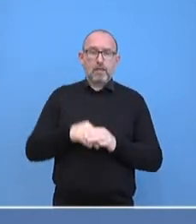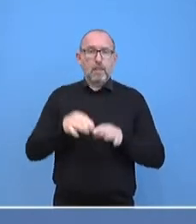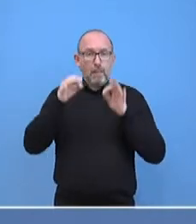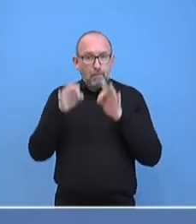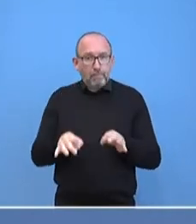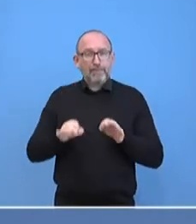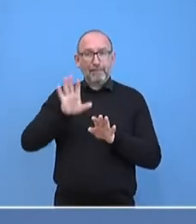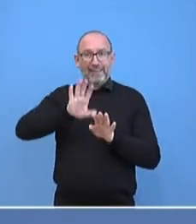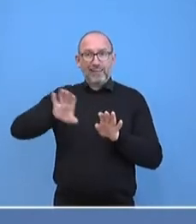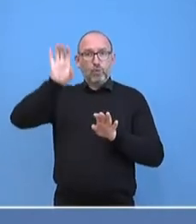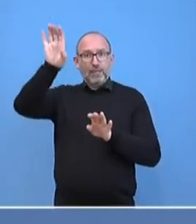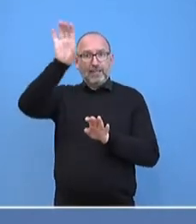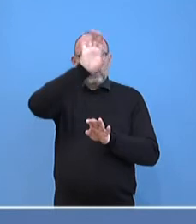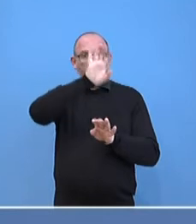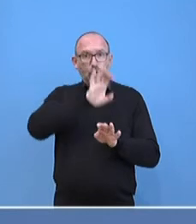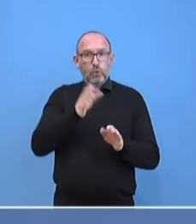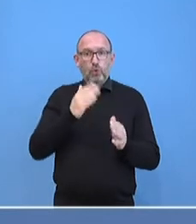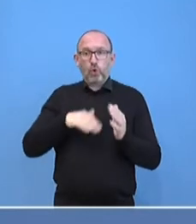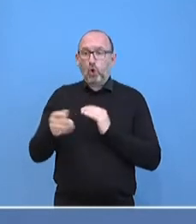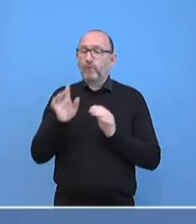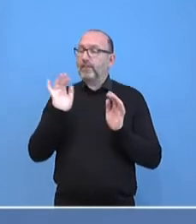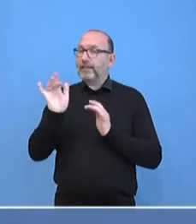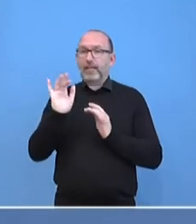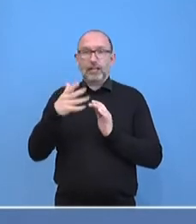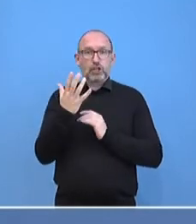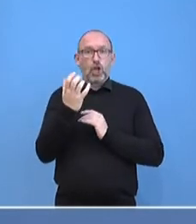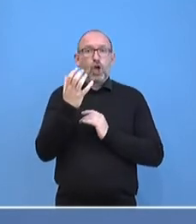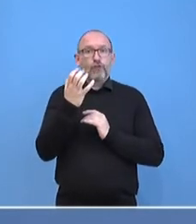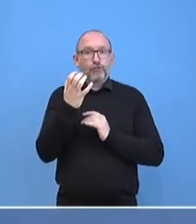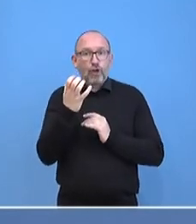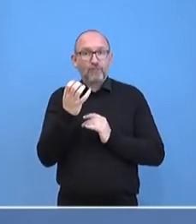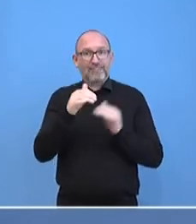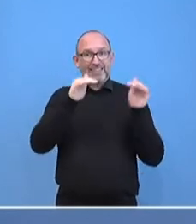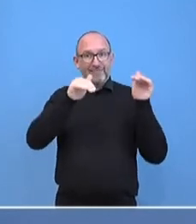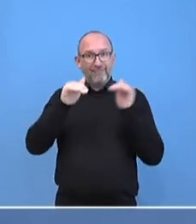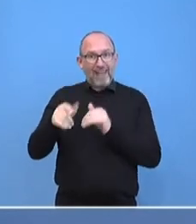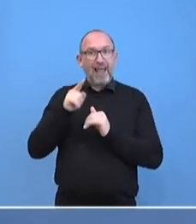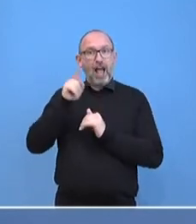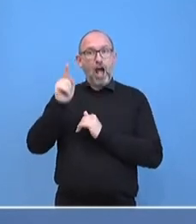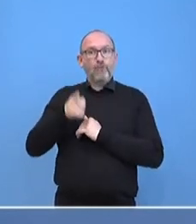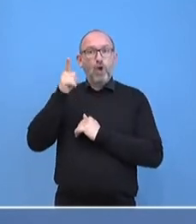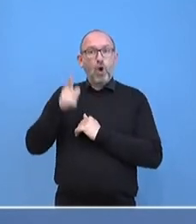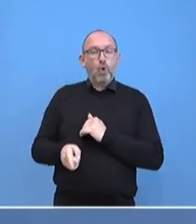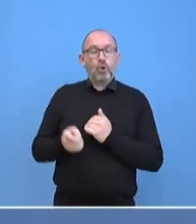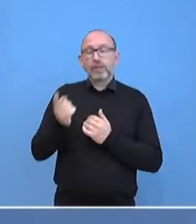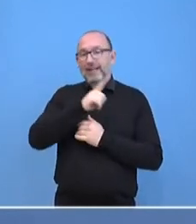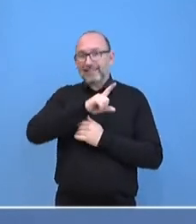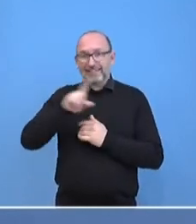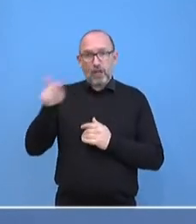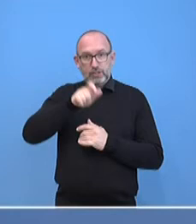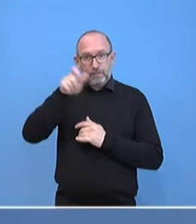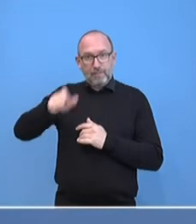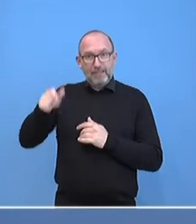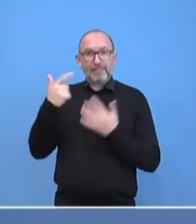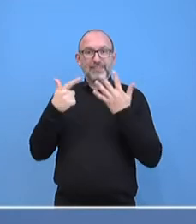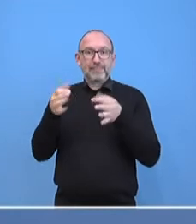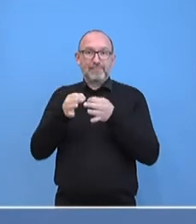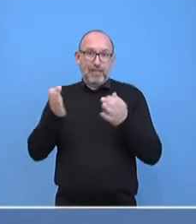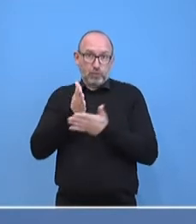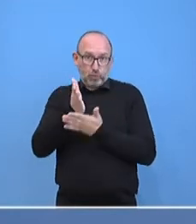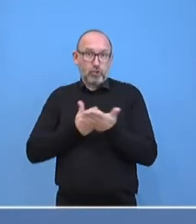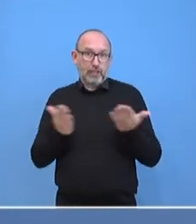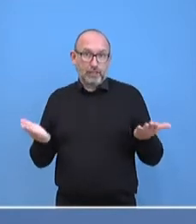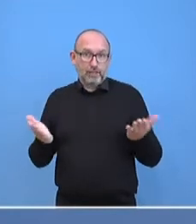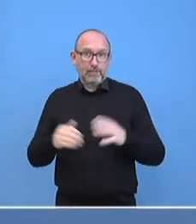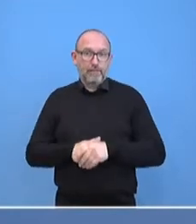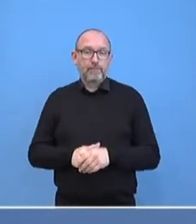kritische Werte von mehr als 50 Fälle auf 100.000 Bewohner im Sieben-Tages-Durchschnitt. Das gilt für